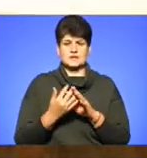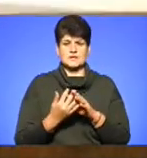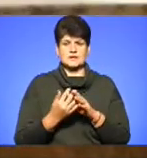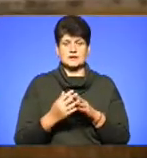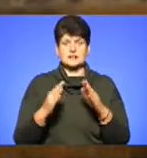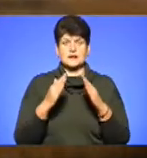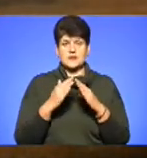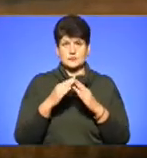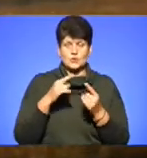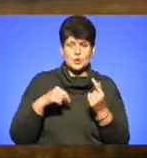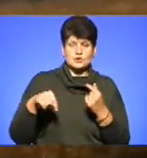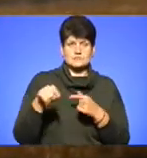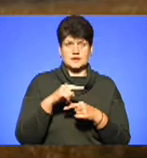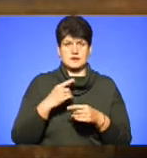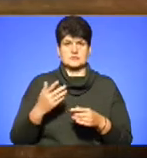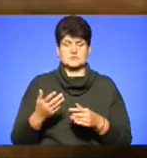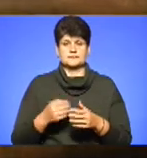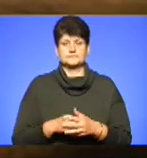хатою розвертається літак.